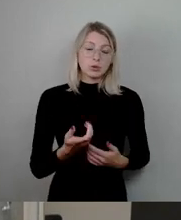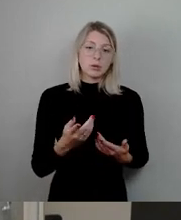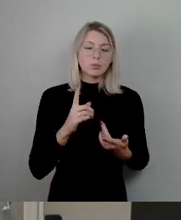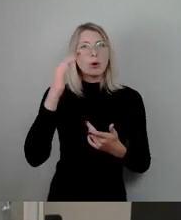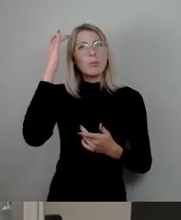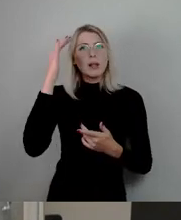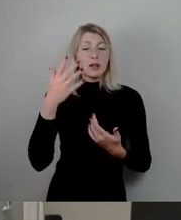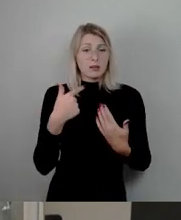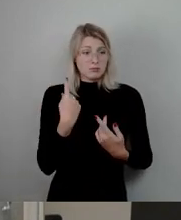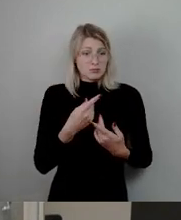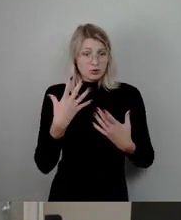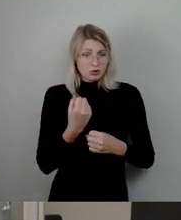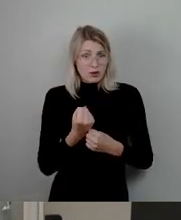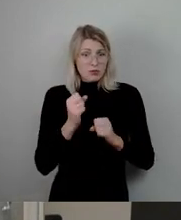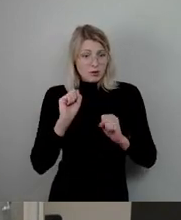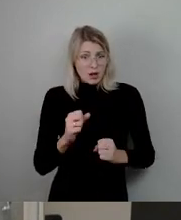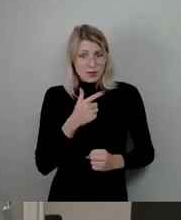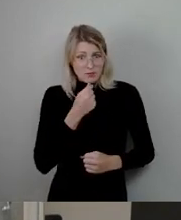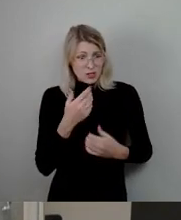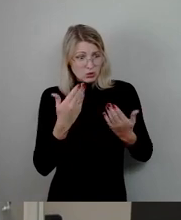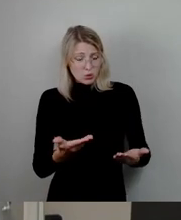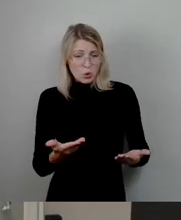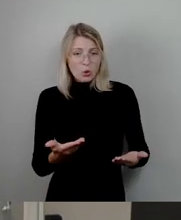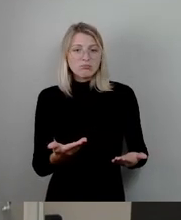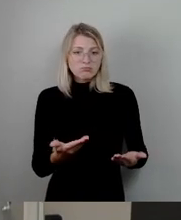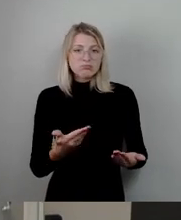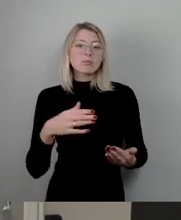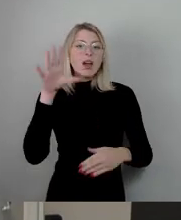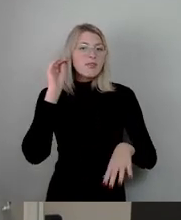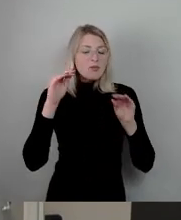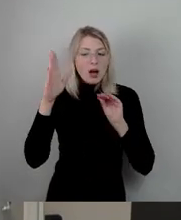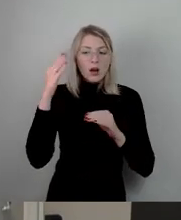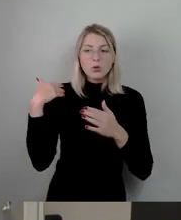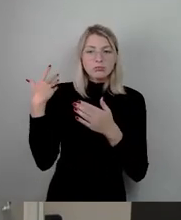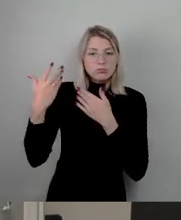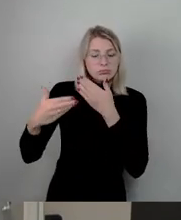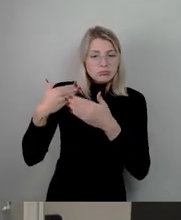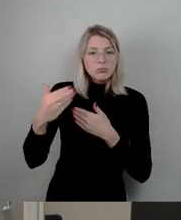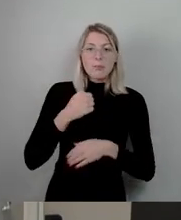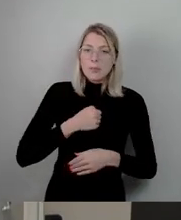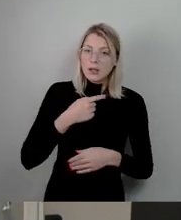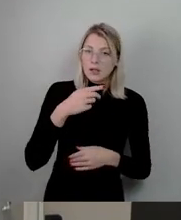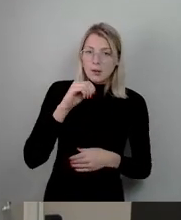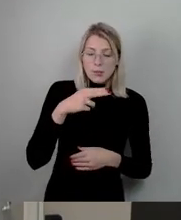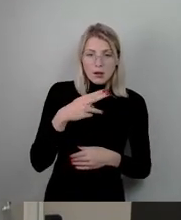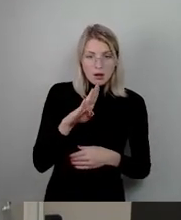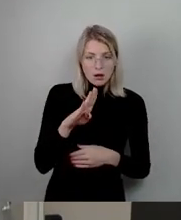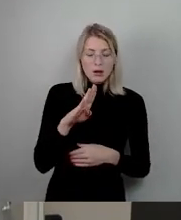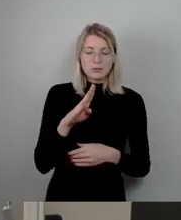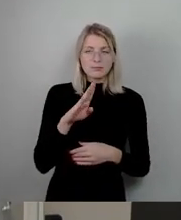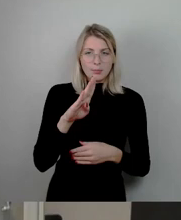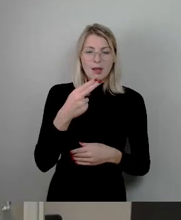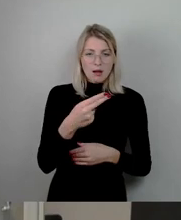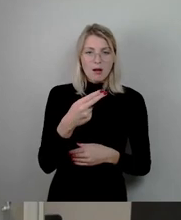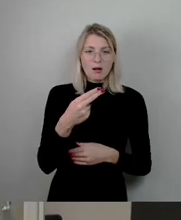und ob wir das wollen. Aus diesen Erfahrungen dann, die wir auch in der Bäder GmbH, bei der Sanierung unserer eigenen Schwimmhalle erfahren haben, oder eben